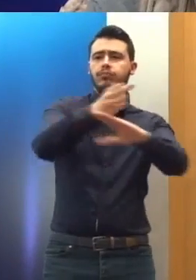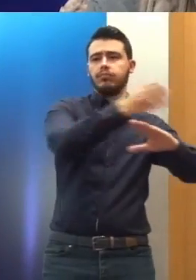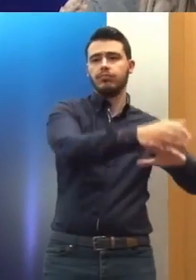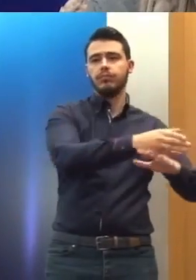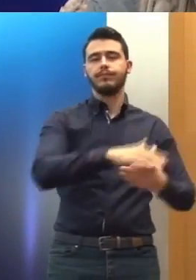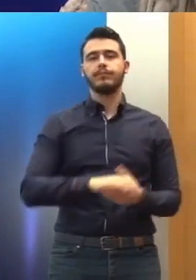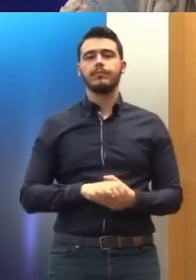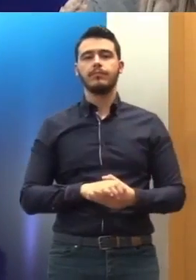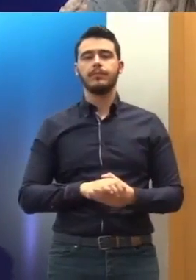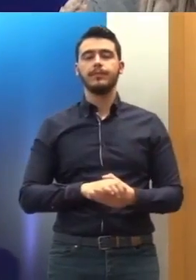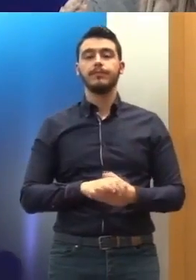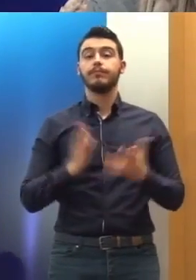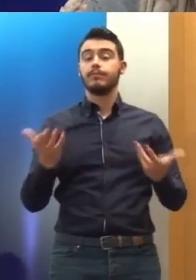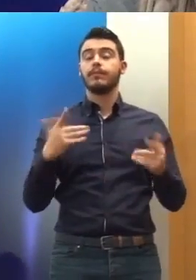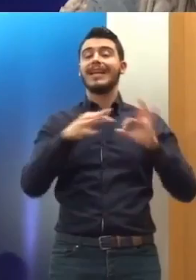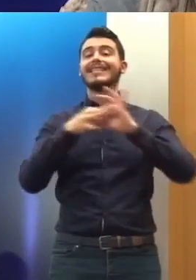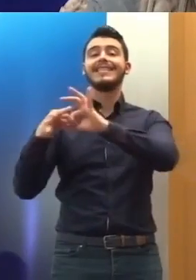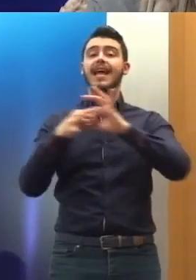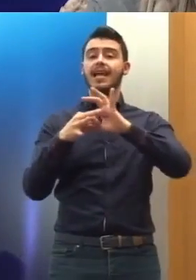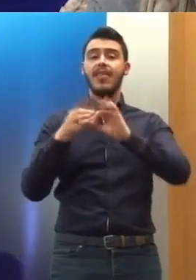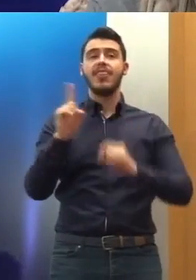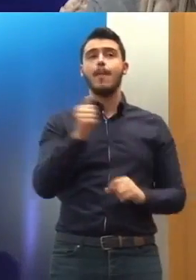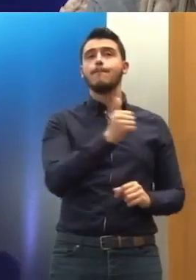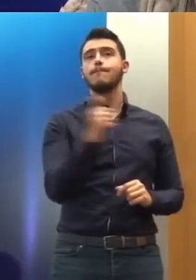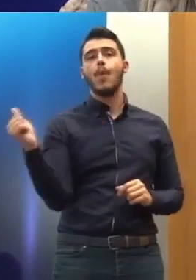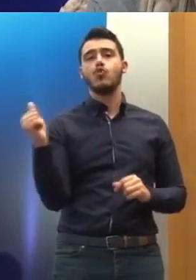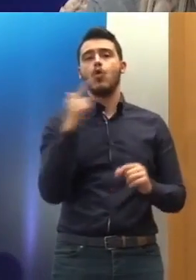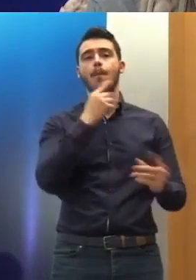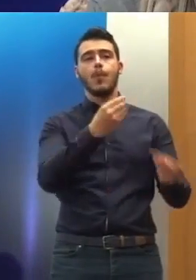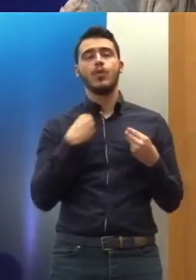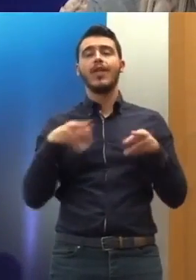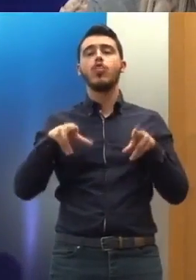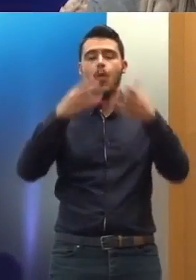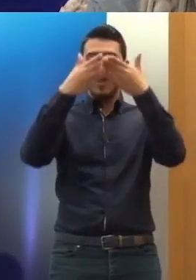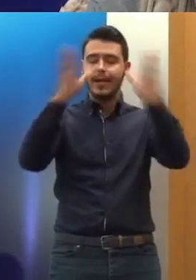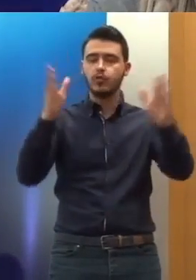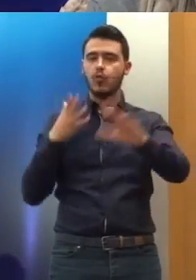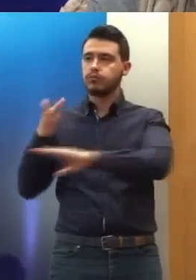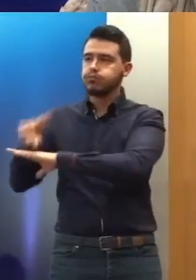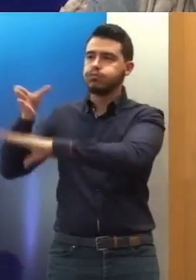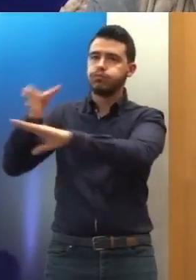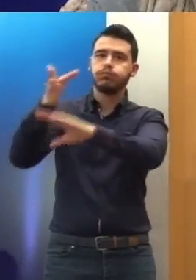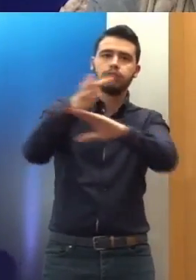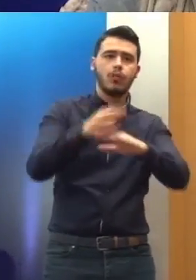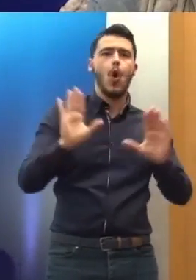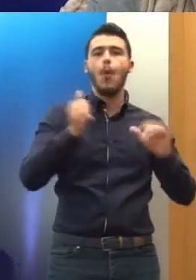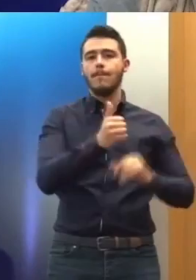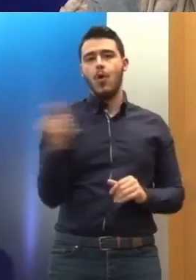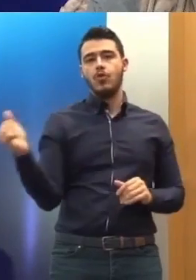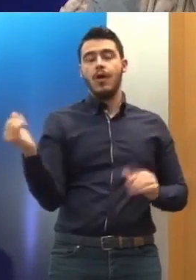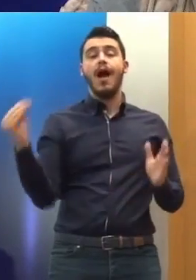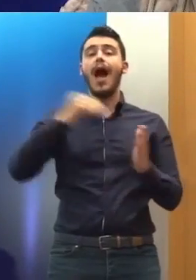Βεβαίως η συνεργασία δεν σημαίνει μόνο αυτή τη διευκόλυνση κατά τη διάρκεια της επίσκεψης. Σημαίνει χρειάζεται